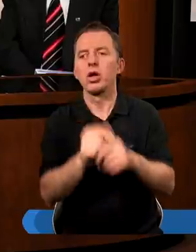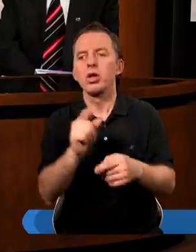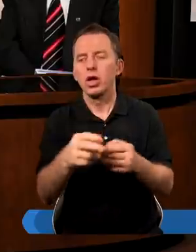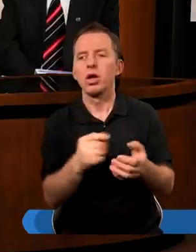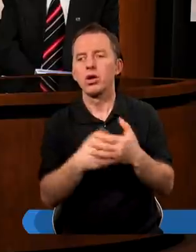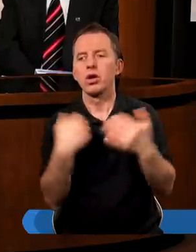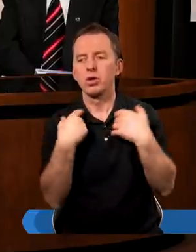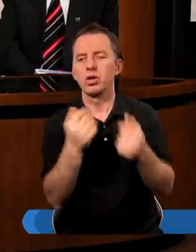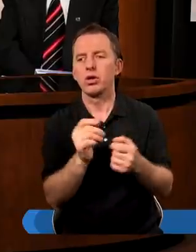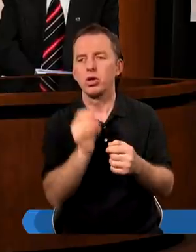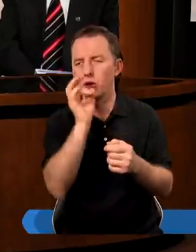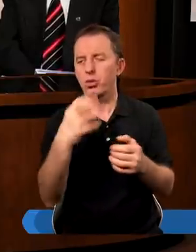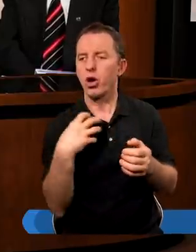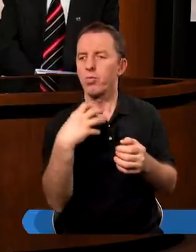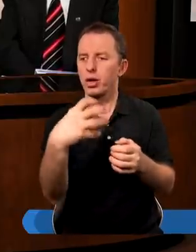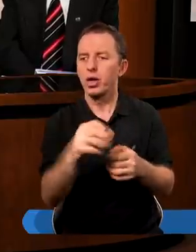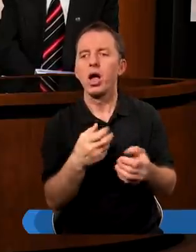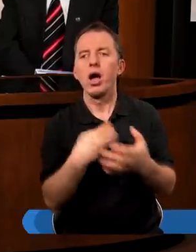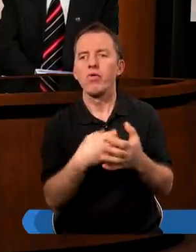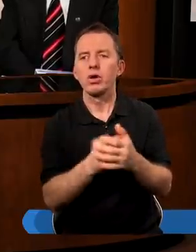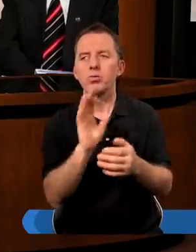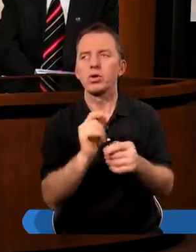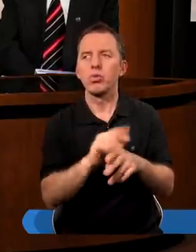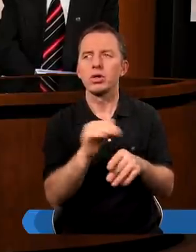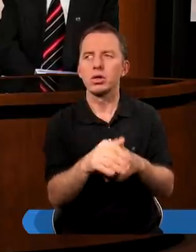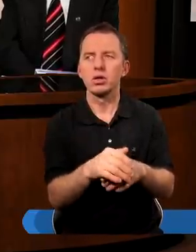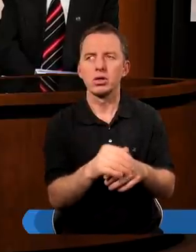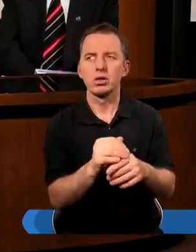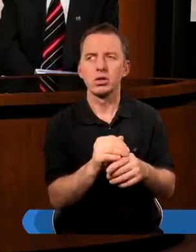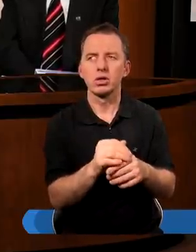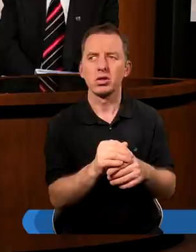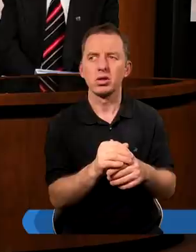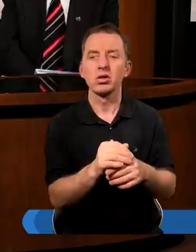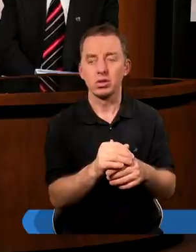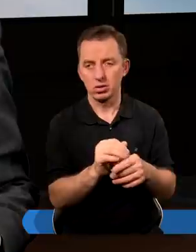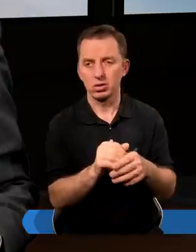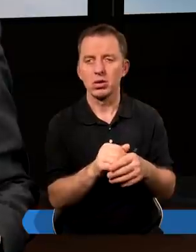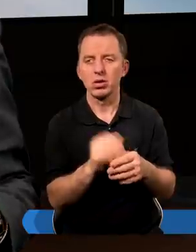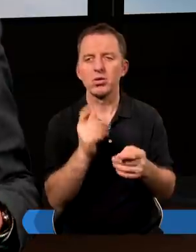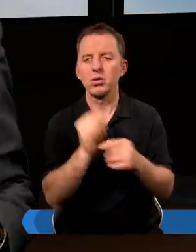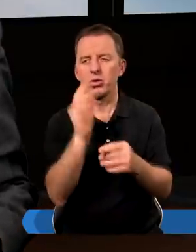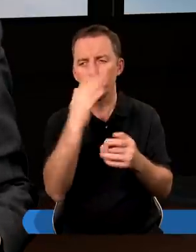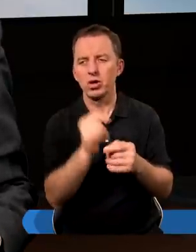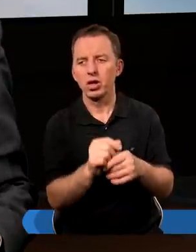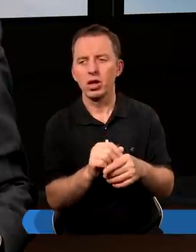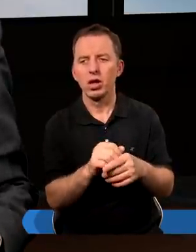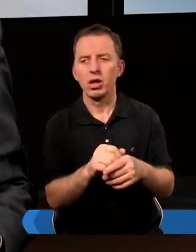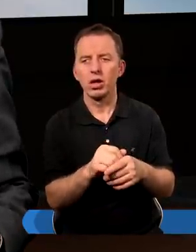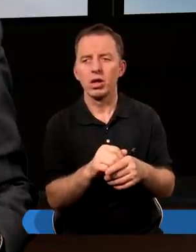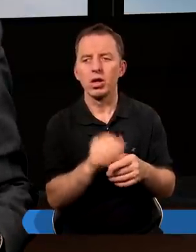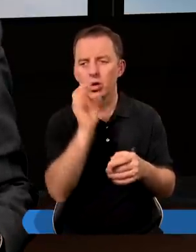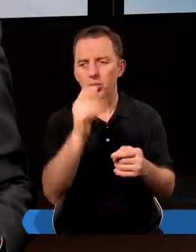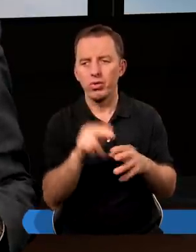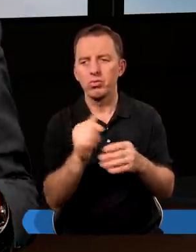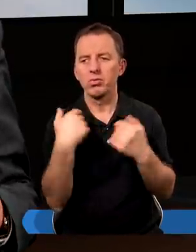Ewangelii sukcesu, dobrobytu. On głosi Ewangelię Bożej łaski. Ostatnio w teologii bardzo modna jest